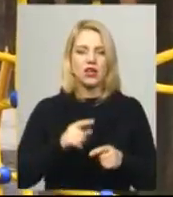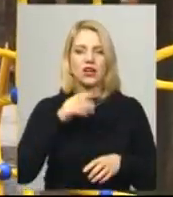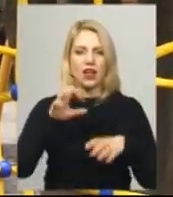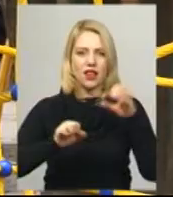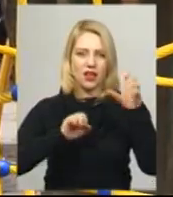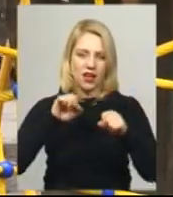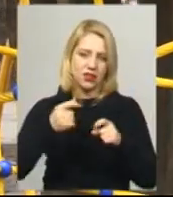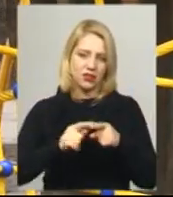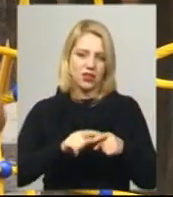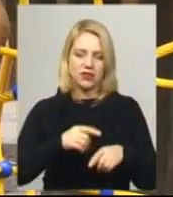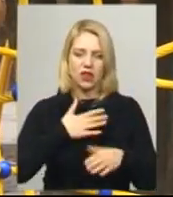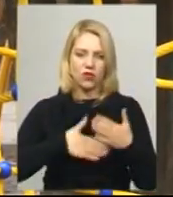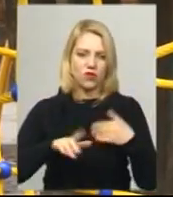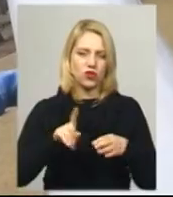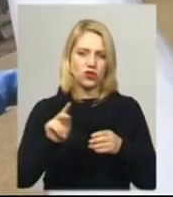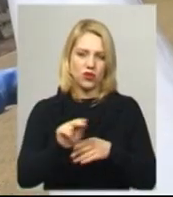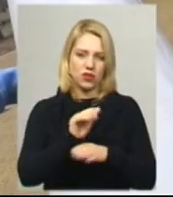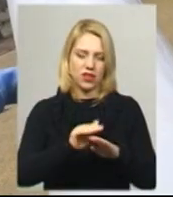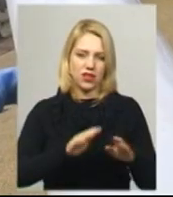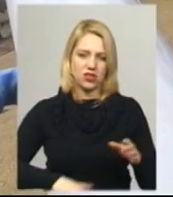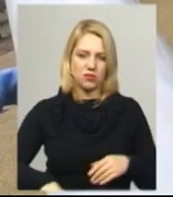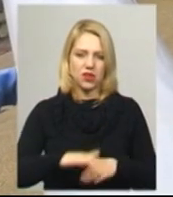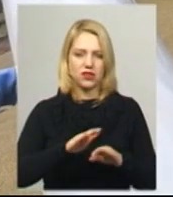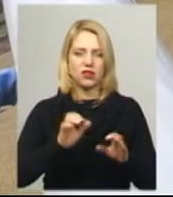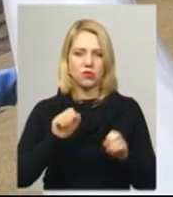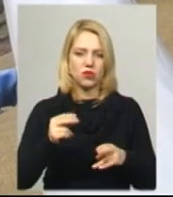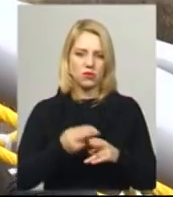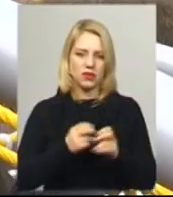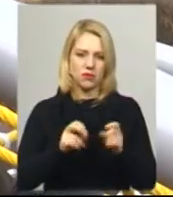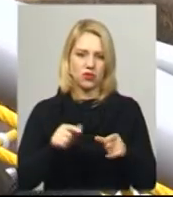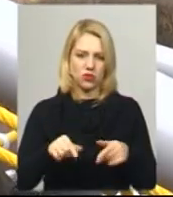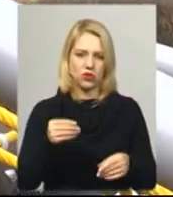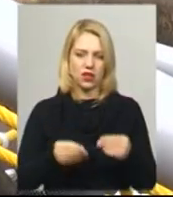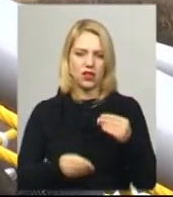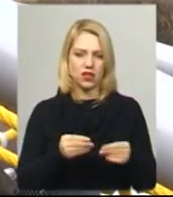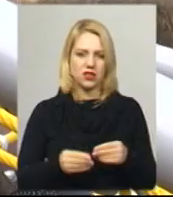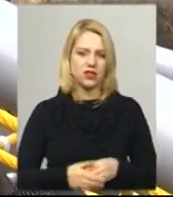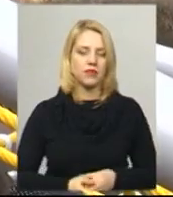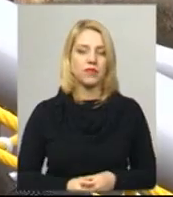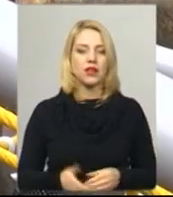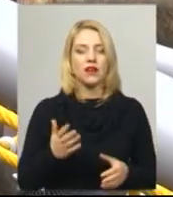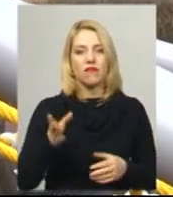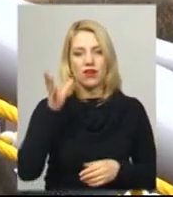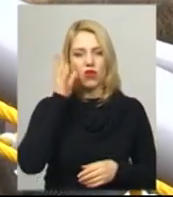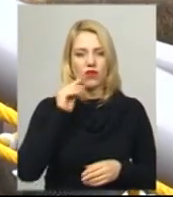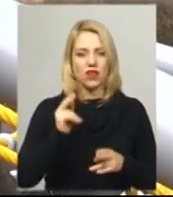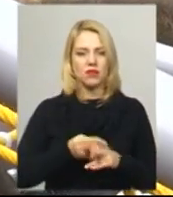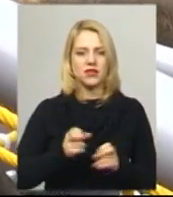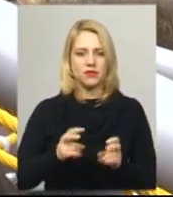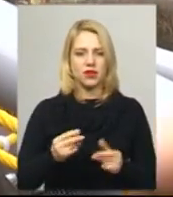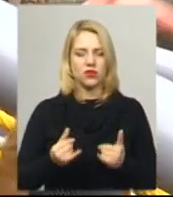відремонтували дитячий майданчик. Жінка додає, тепер діти можуть безпечно тут гратись. Врахували безпеку для дитини,